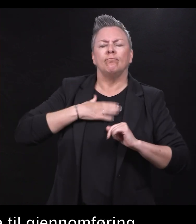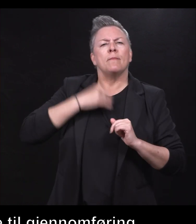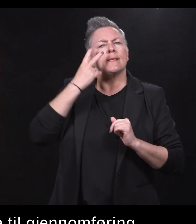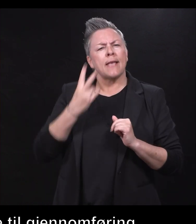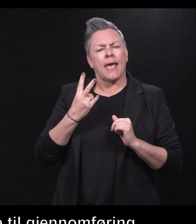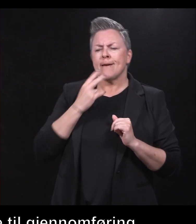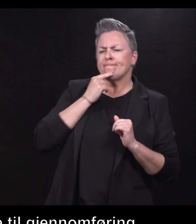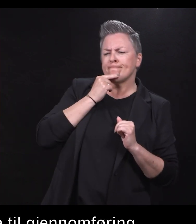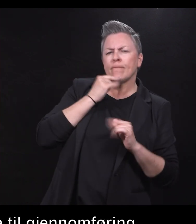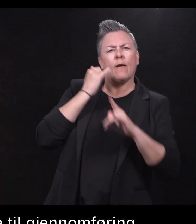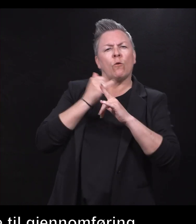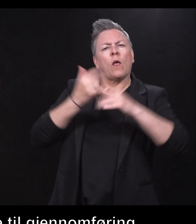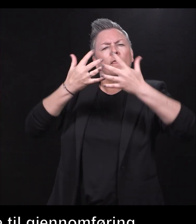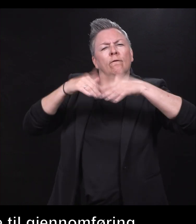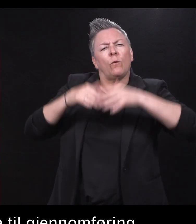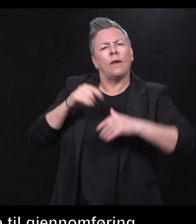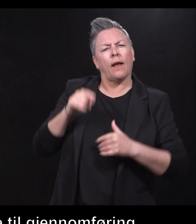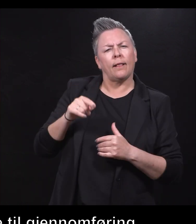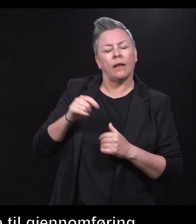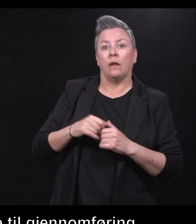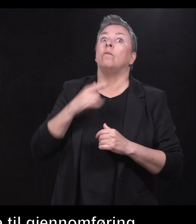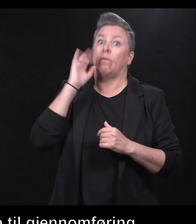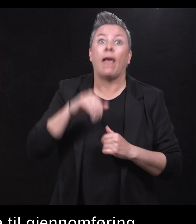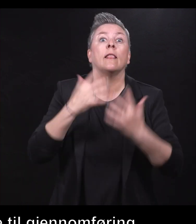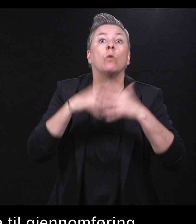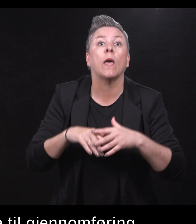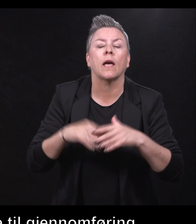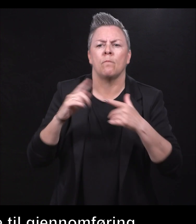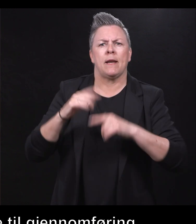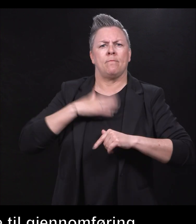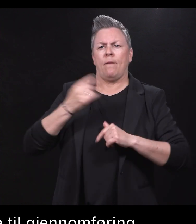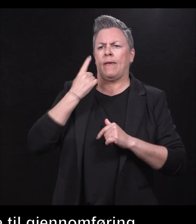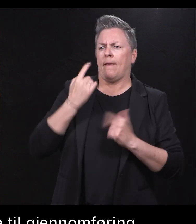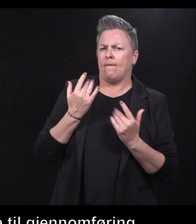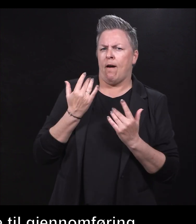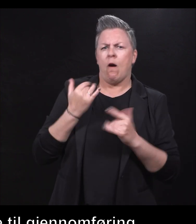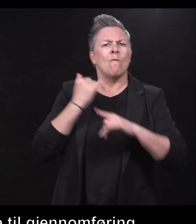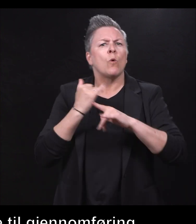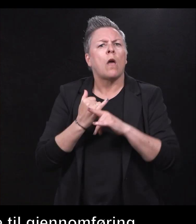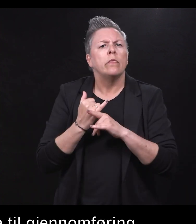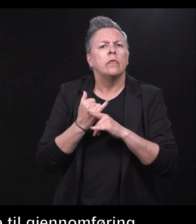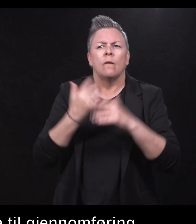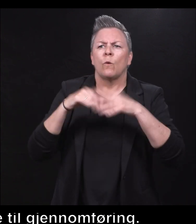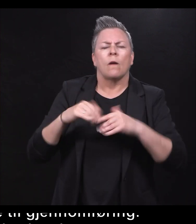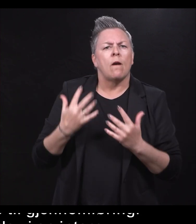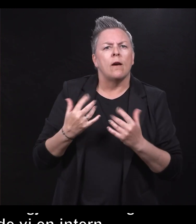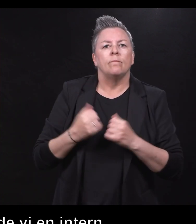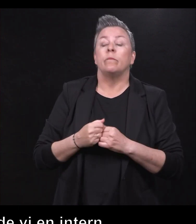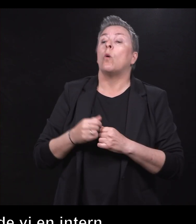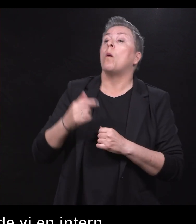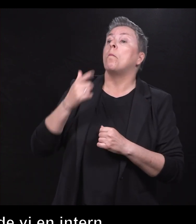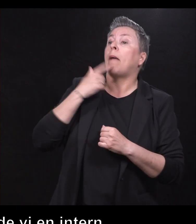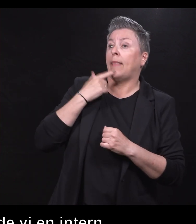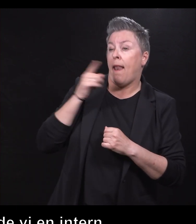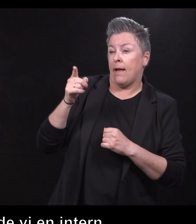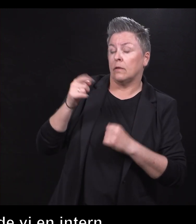virker det. For vi vet at det virker, men vi var interessert i å finne ut mer om hvordan. Og det skal Pernille få lov